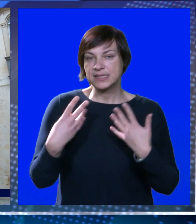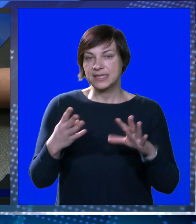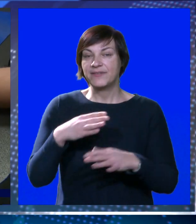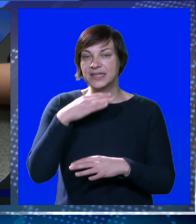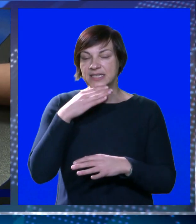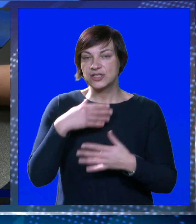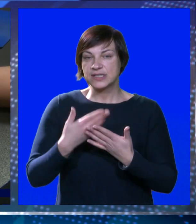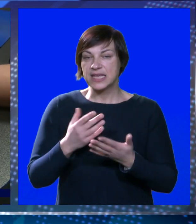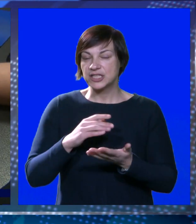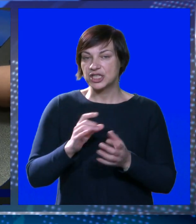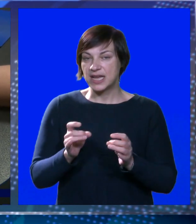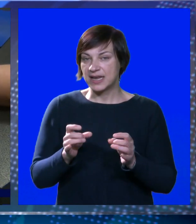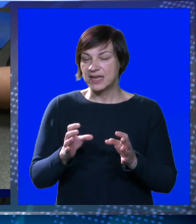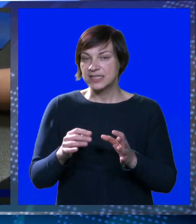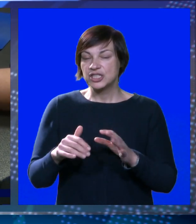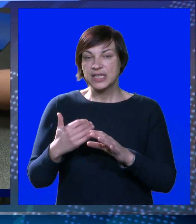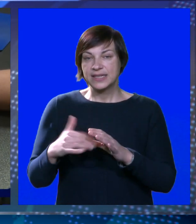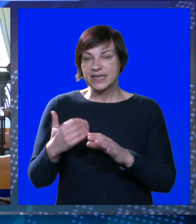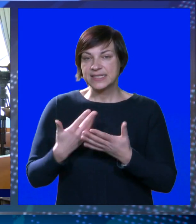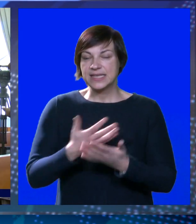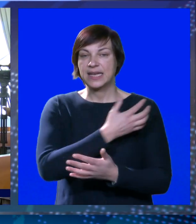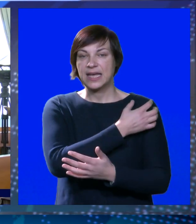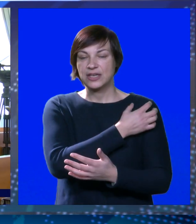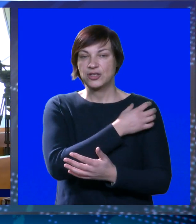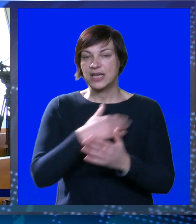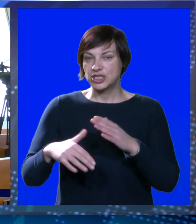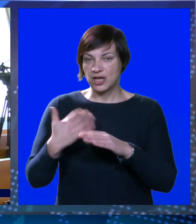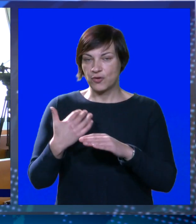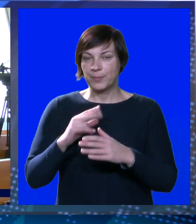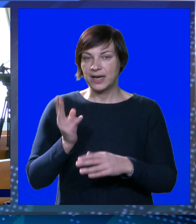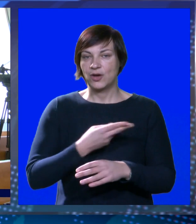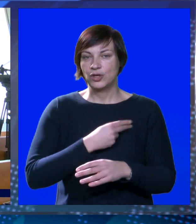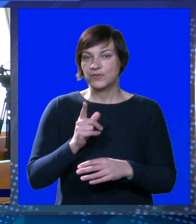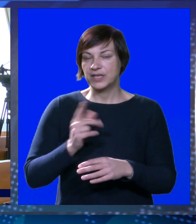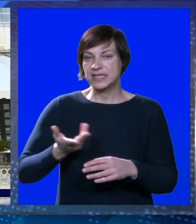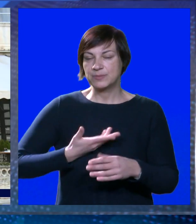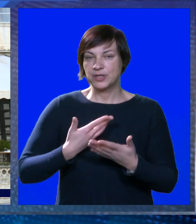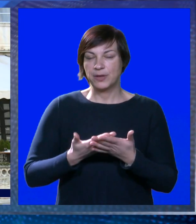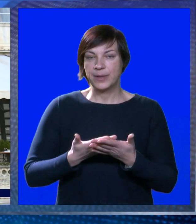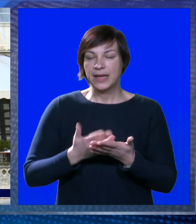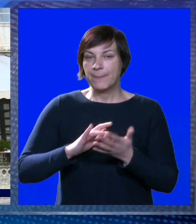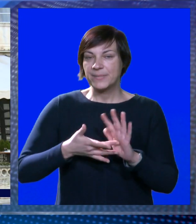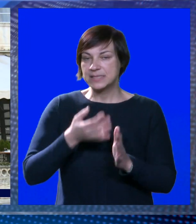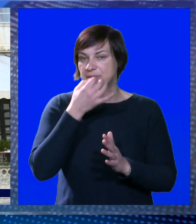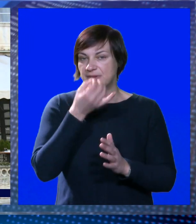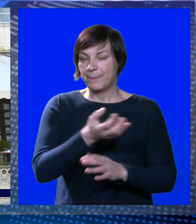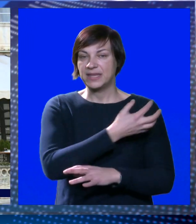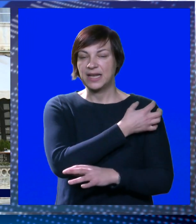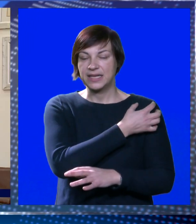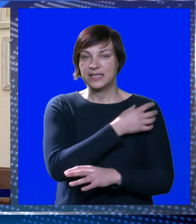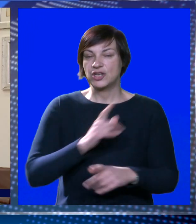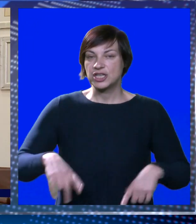19. sjećnju i to na više adresa, između ostalih i na gradonačelnikovi e-mail. Odgovor nismo zaprimili pa smo s toga o svemu pitali